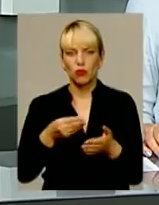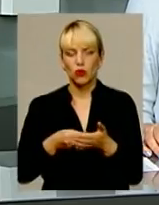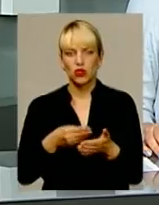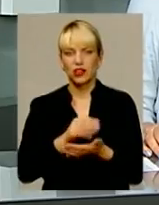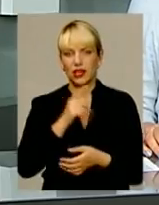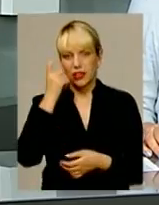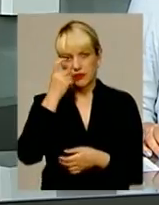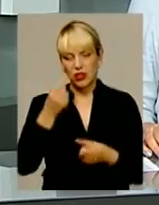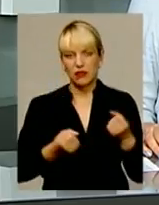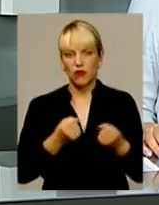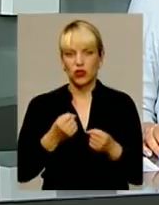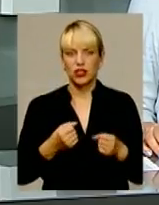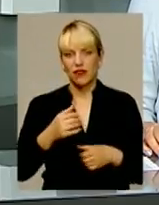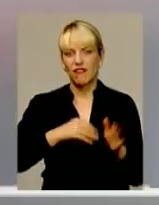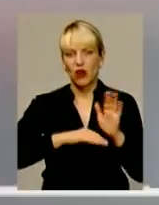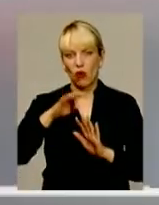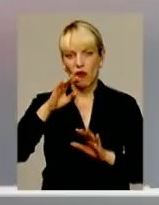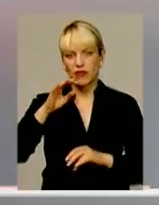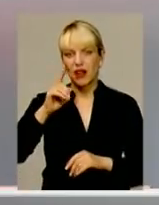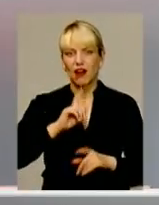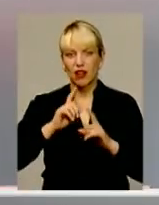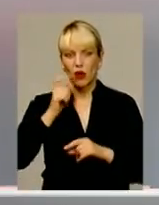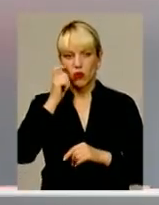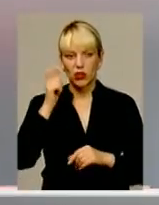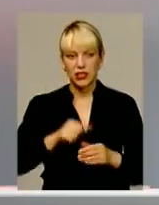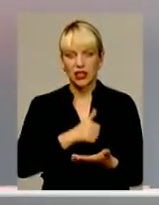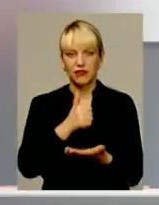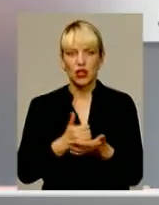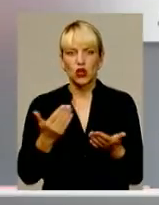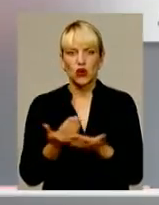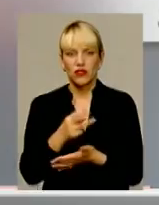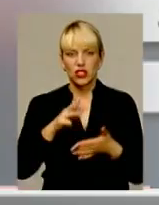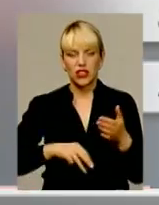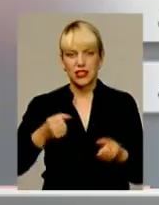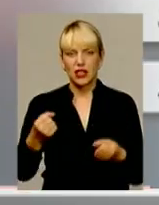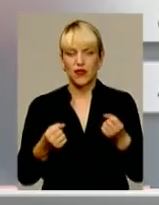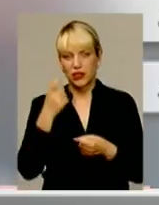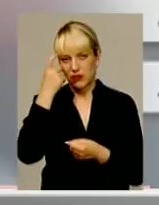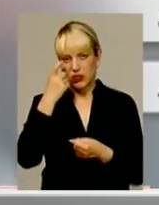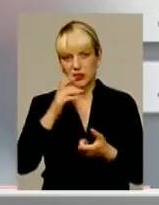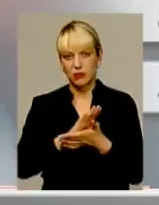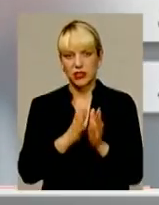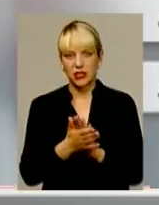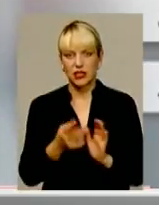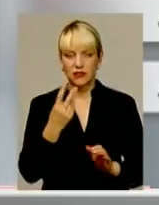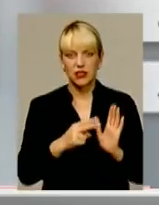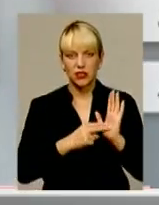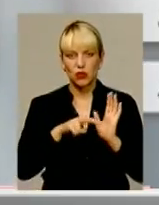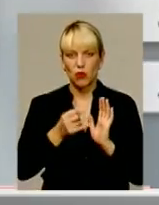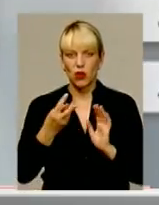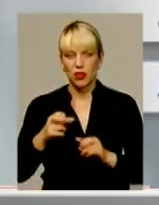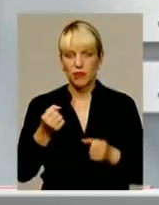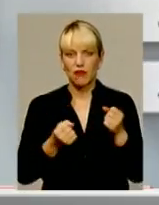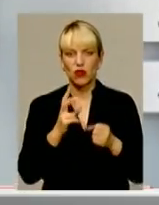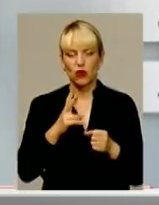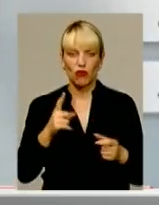водії. Нагадаю, Верховна Рада України затвердила нові штрафи за кермування в нетверезому стані. З 27 липня водій,